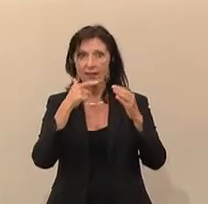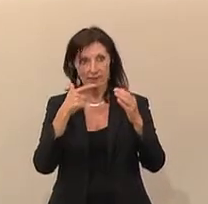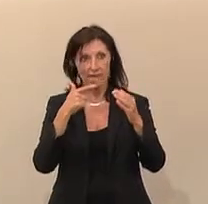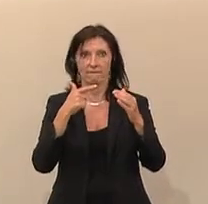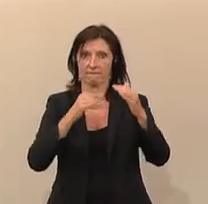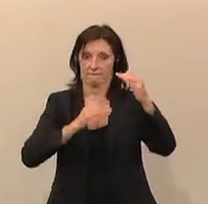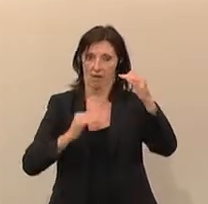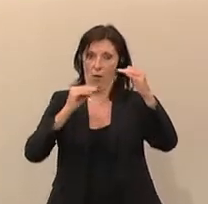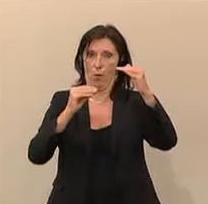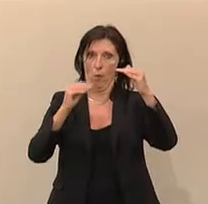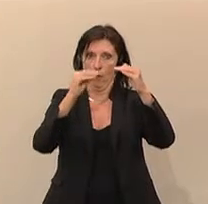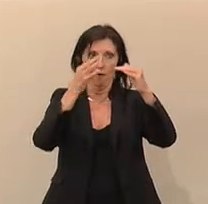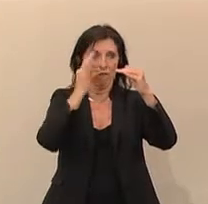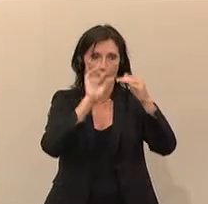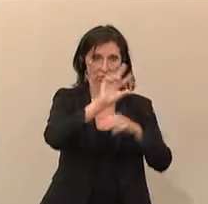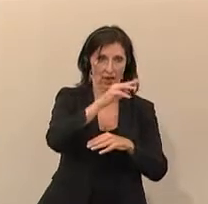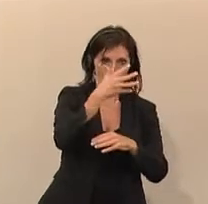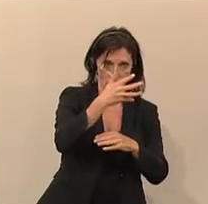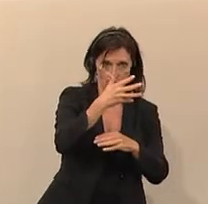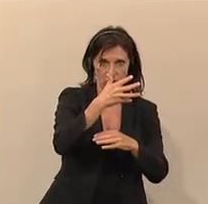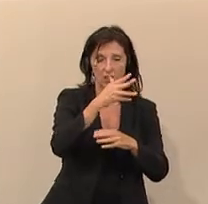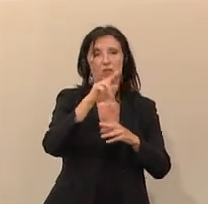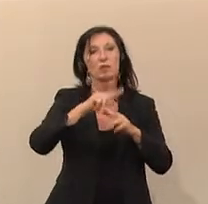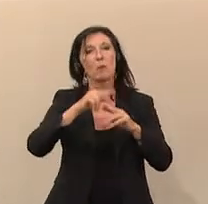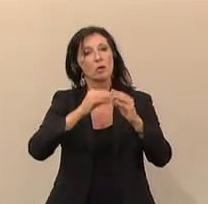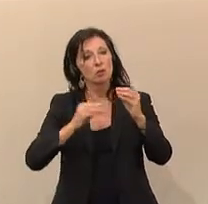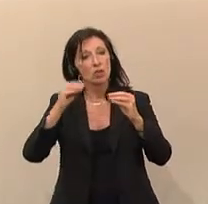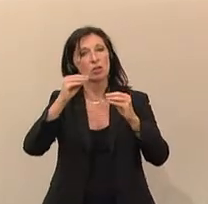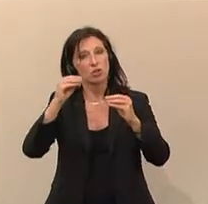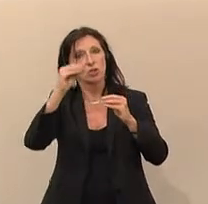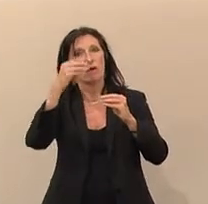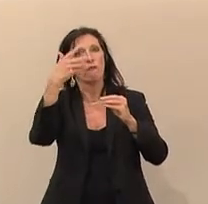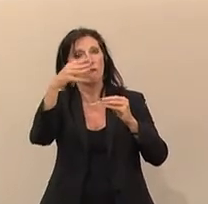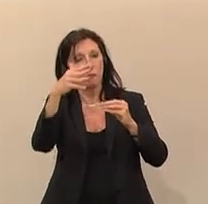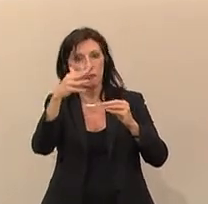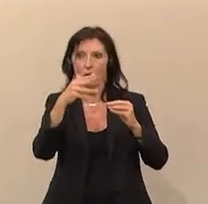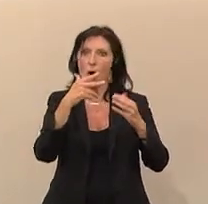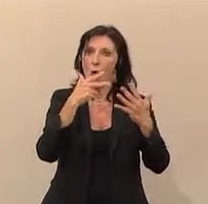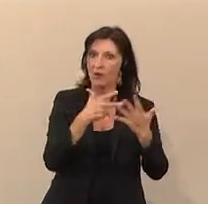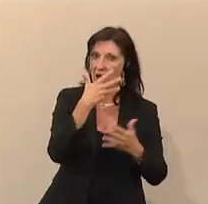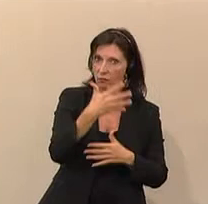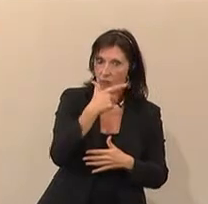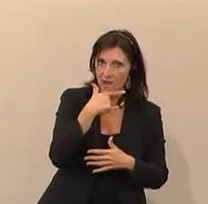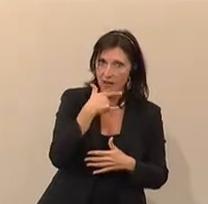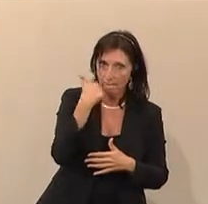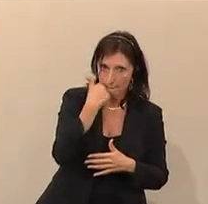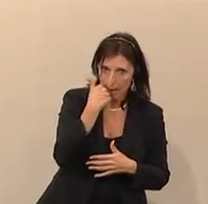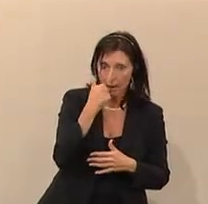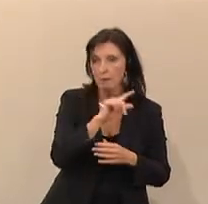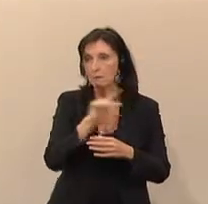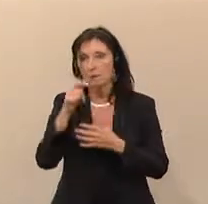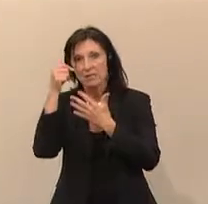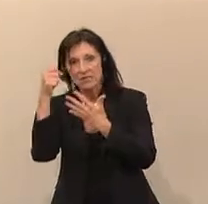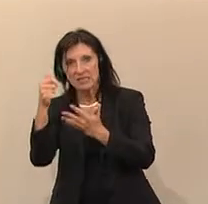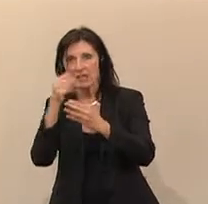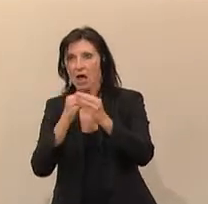Frauen von 53 auf 55 Jahre an und bei Männern von 58 auf 60 Jahre an. Warum tun wir das?